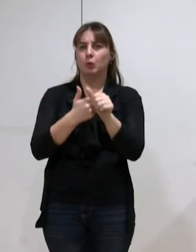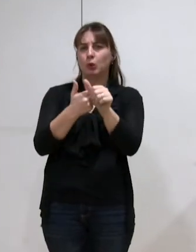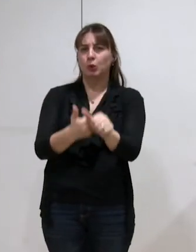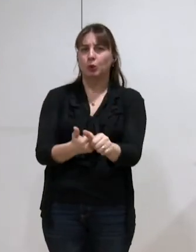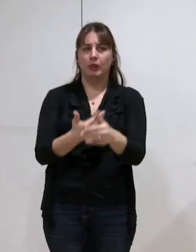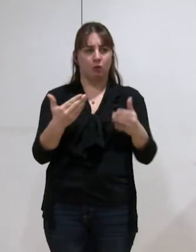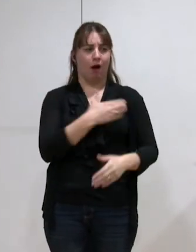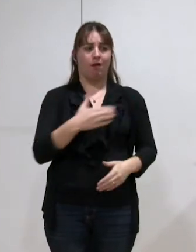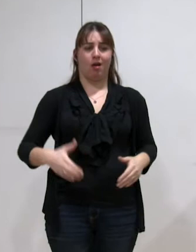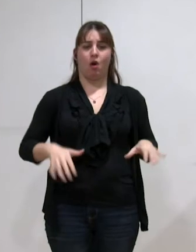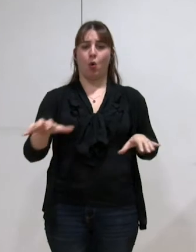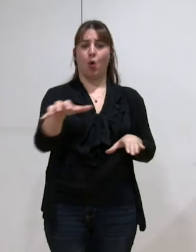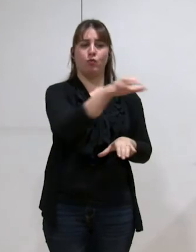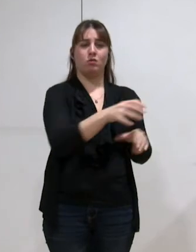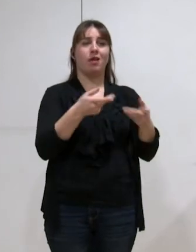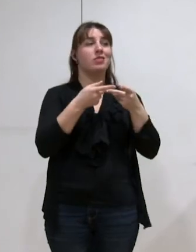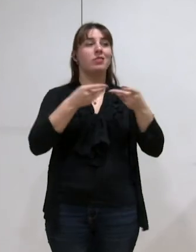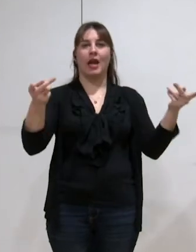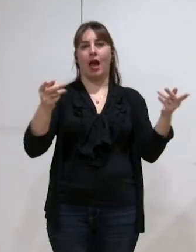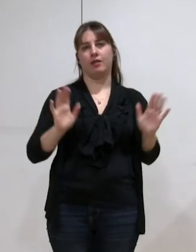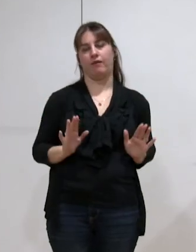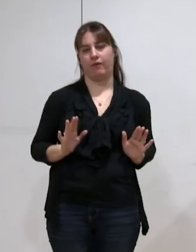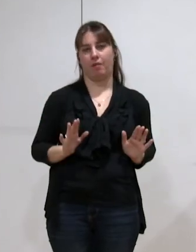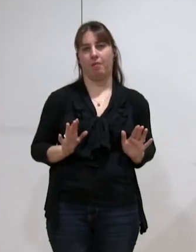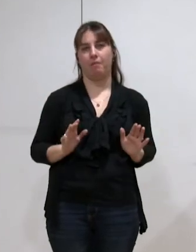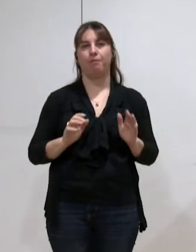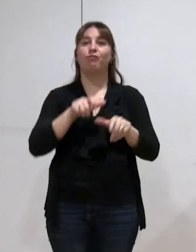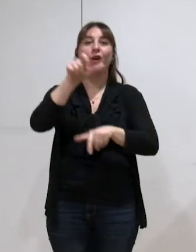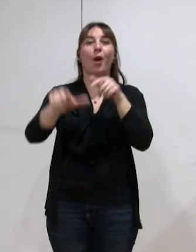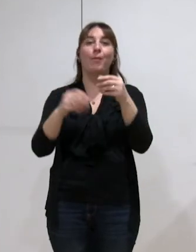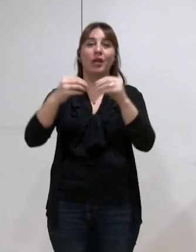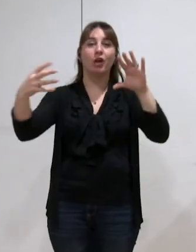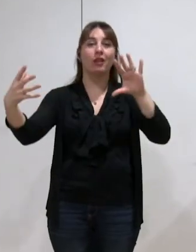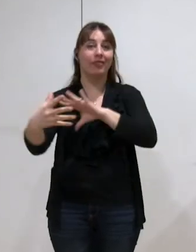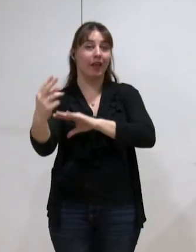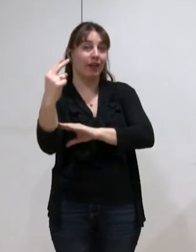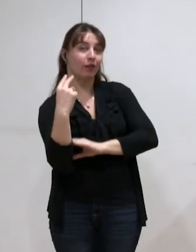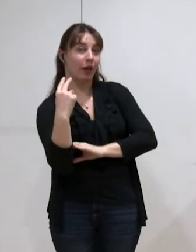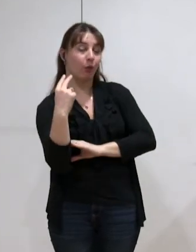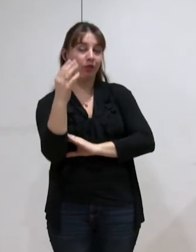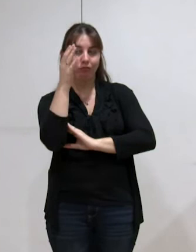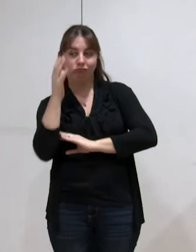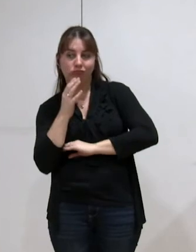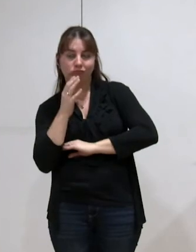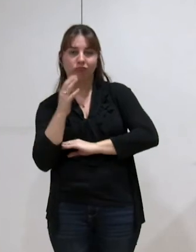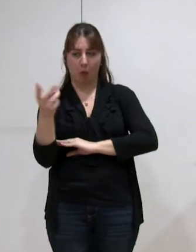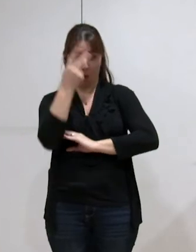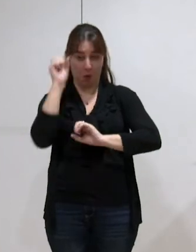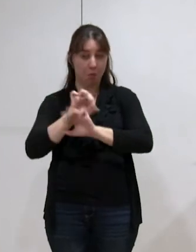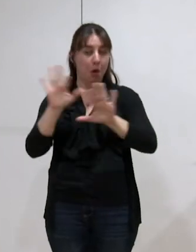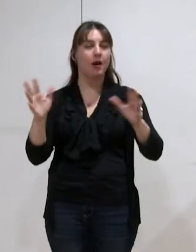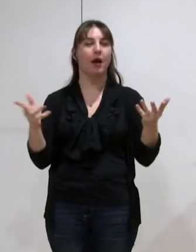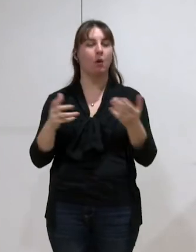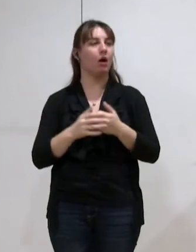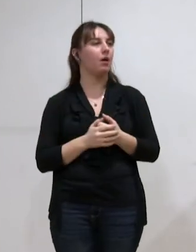déclaratif des communes. Pour que tout le monde, ceux qui nous écoutent, comprennent bien, la commune